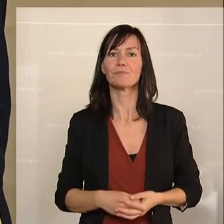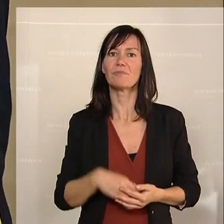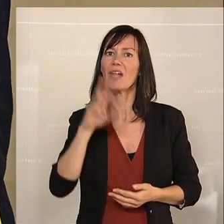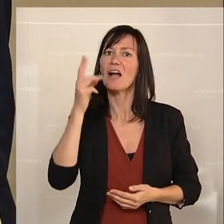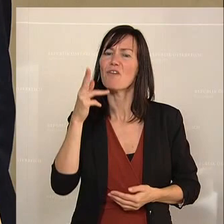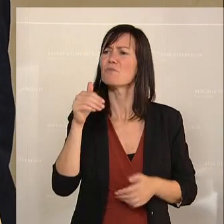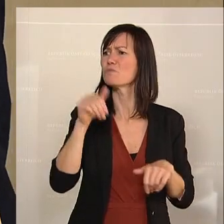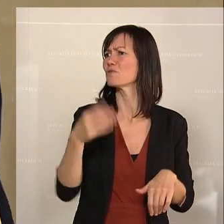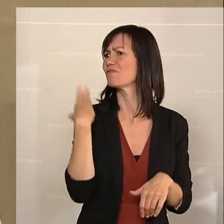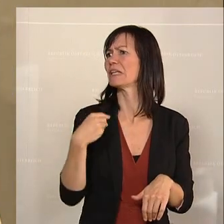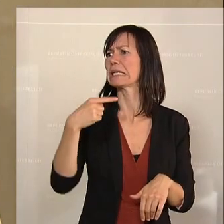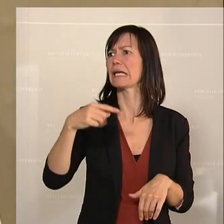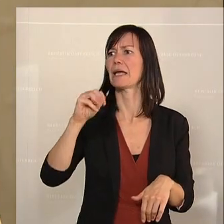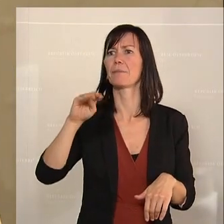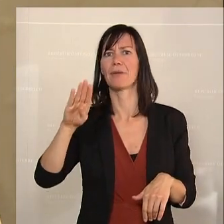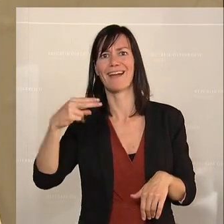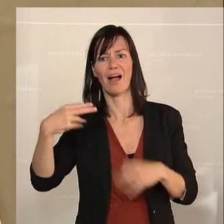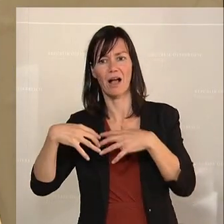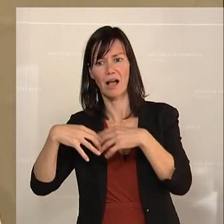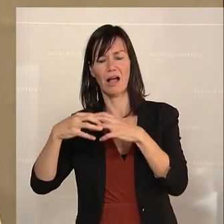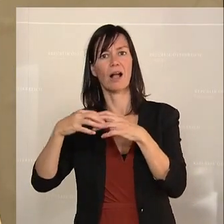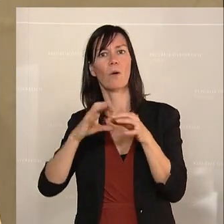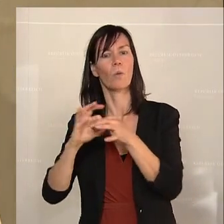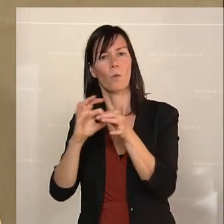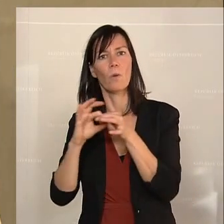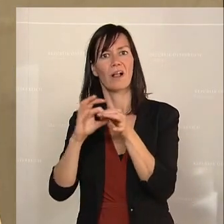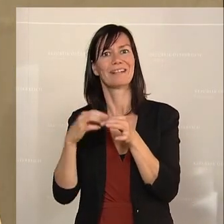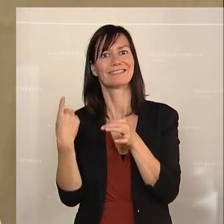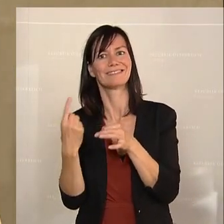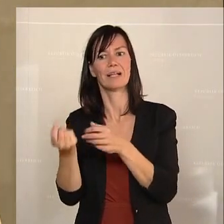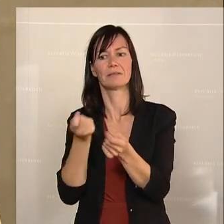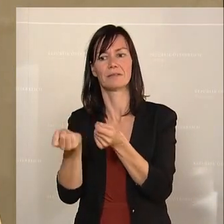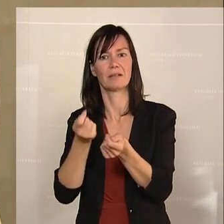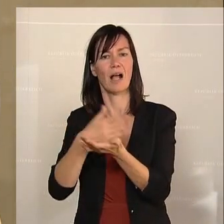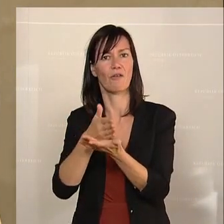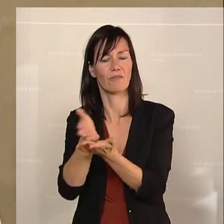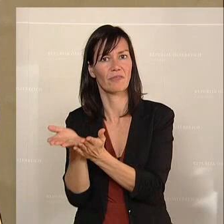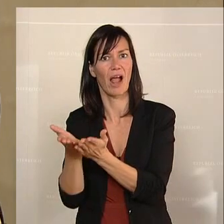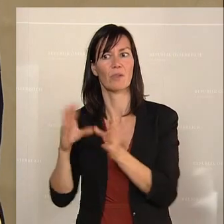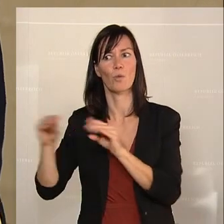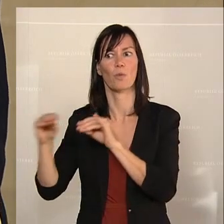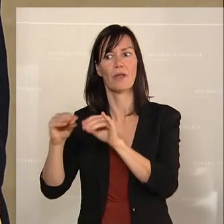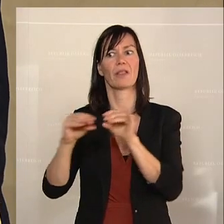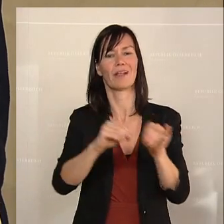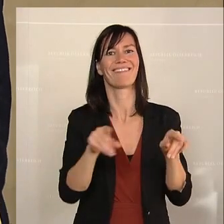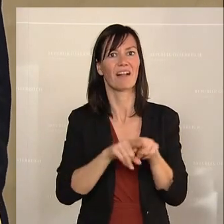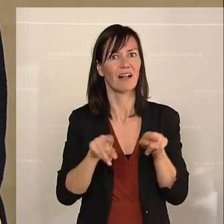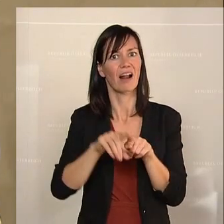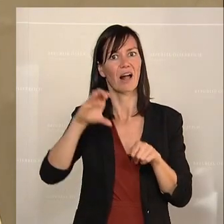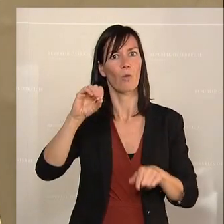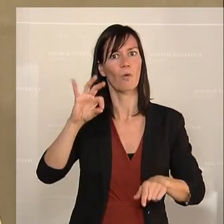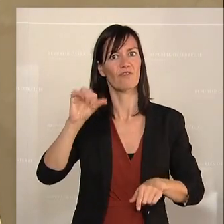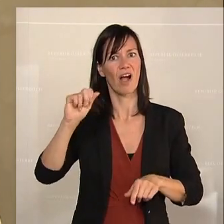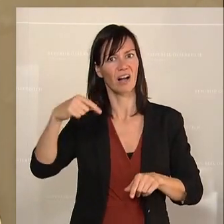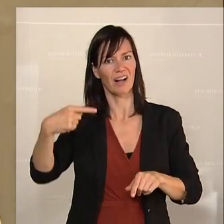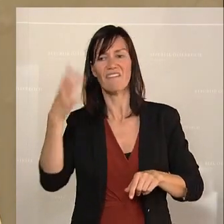denn schon wieder eine GmbH, die diese Auszahlung abwickelt? Warum müssen wir das schon wieder so machen wie bei der Kofag? Warum müssen wir schon wieder eine Blackbox machen, wo am Ende keiner